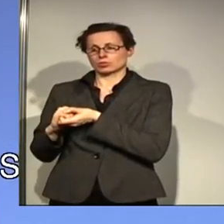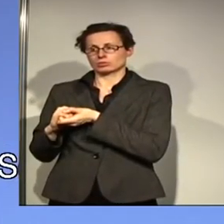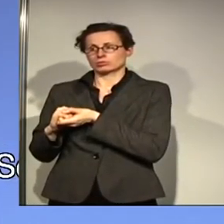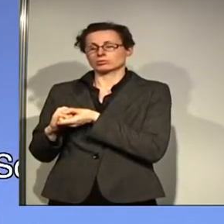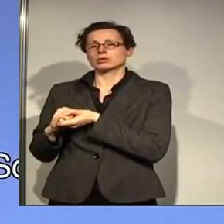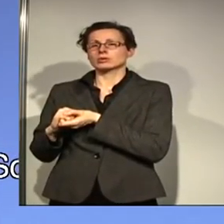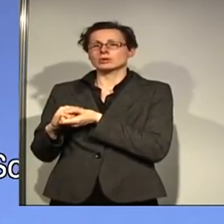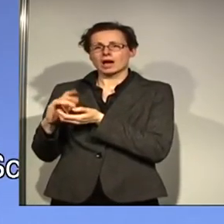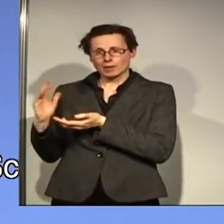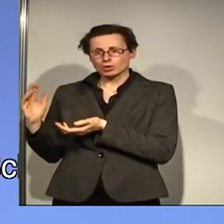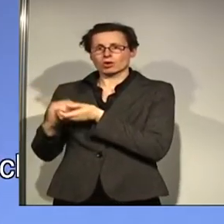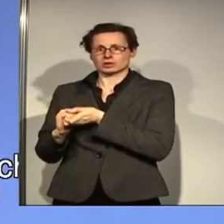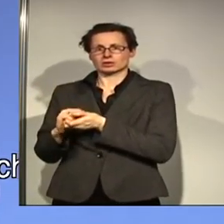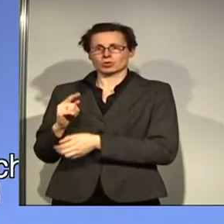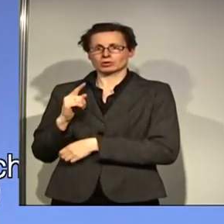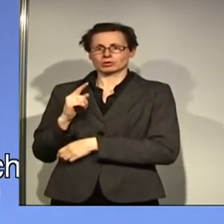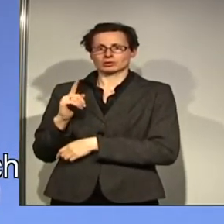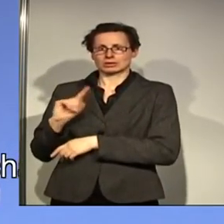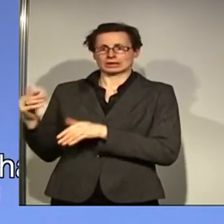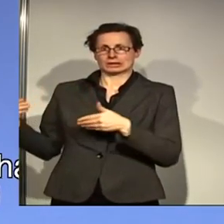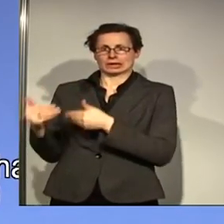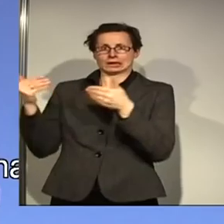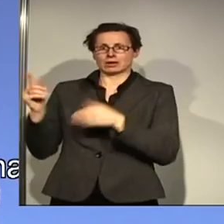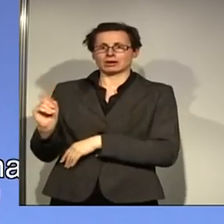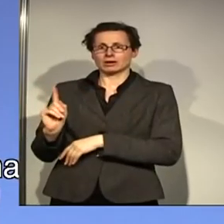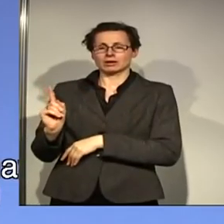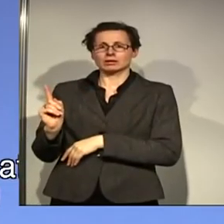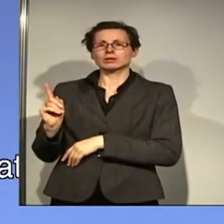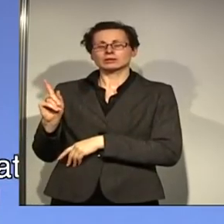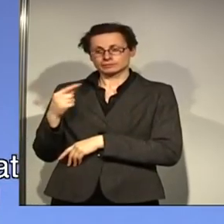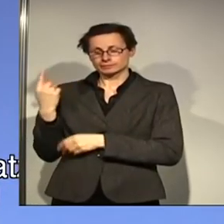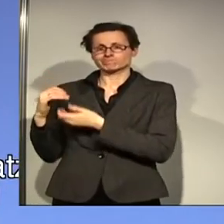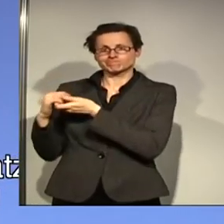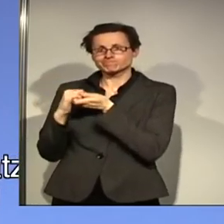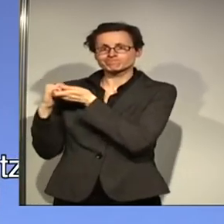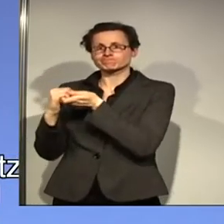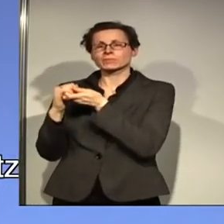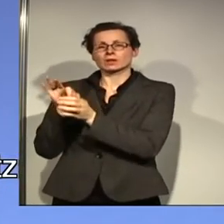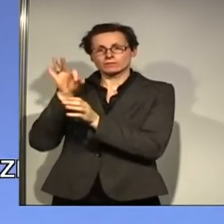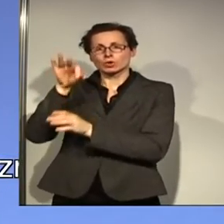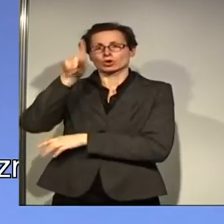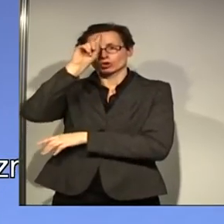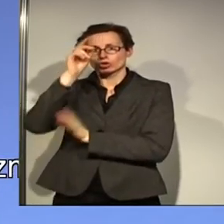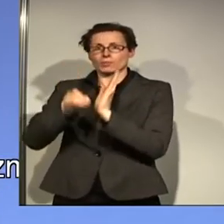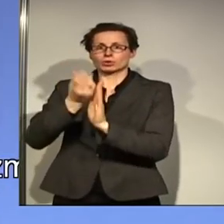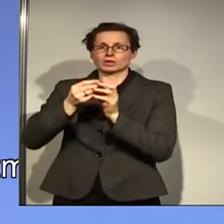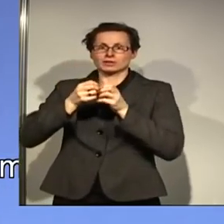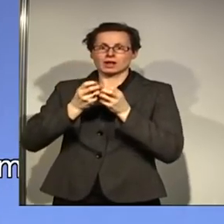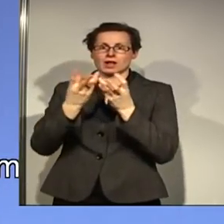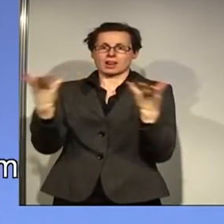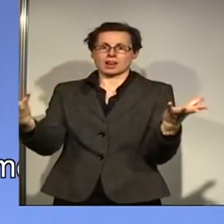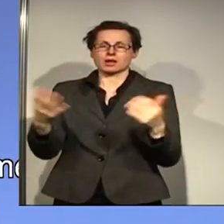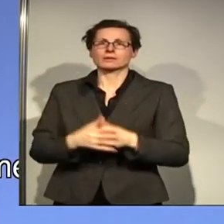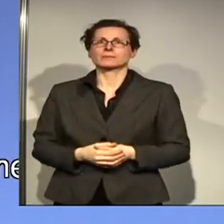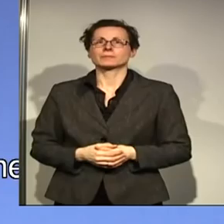Aber die Koalition ist nicht unser Gegner. Wir sorgen dafür, dass Deutschland jetzt seine Potenziale endlich besser ausschöpfen kann.